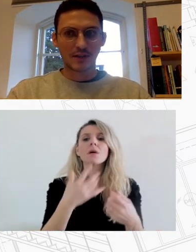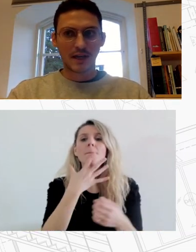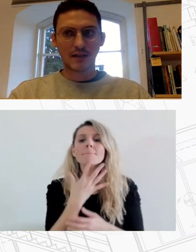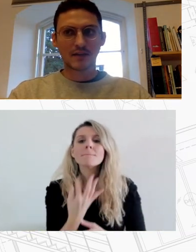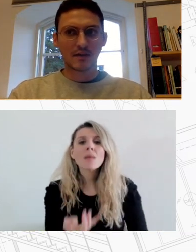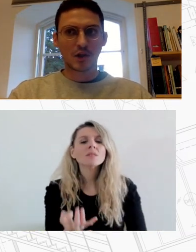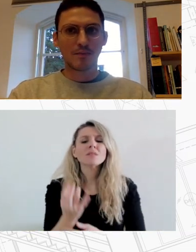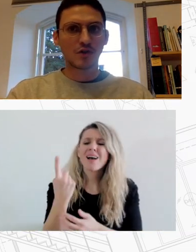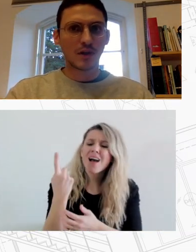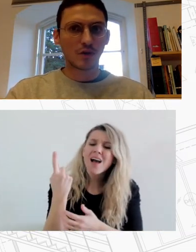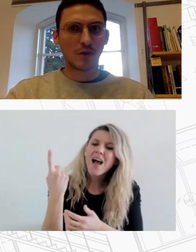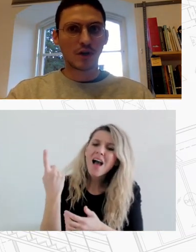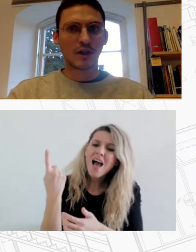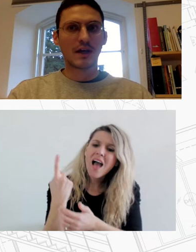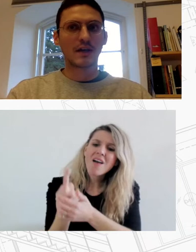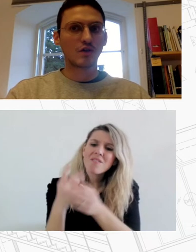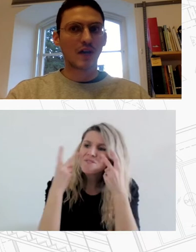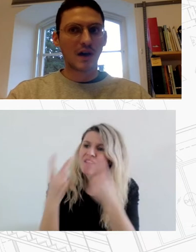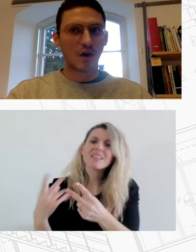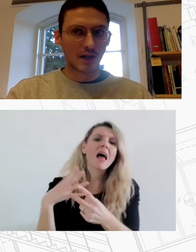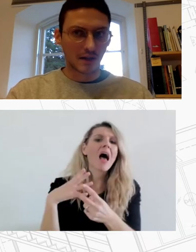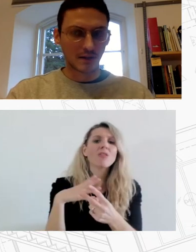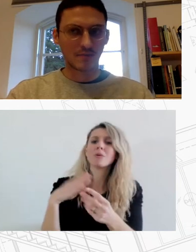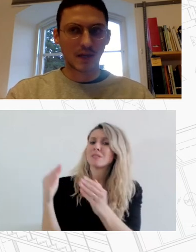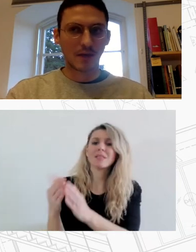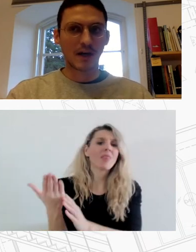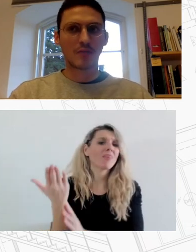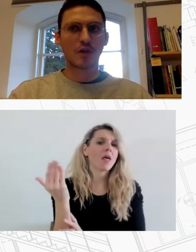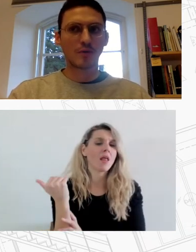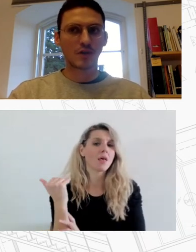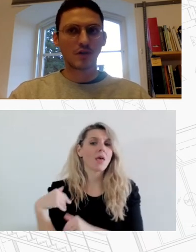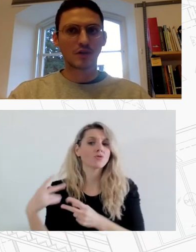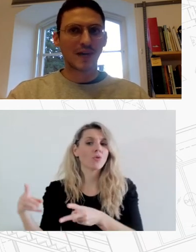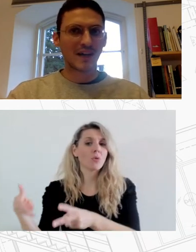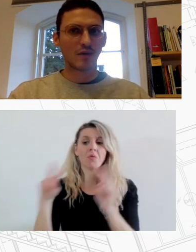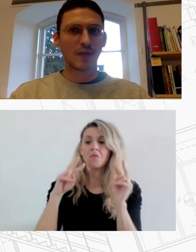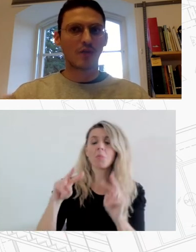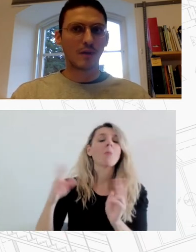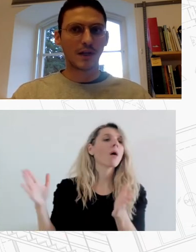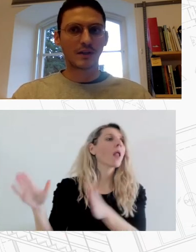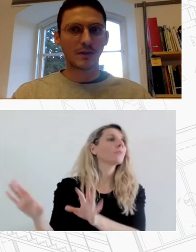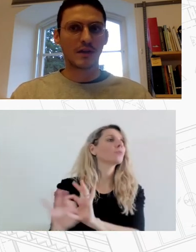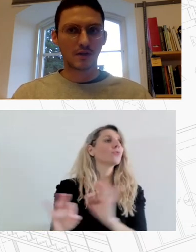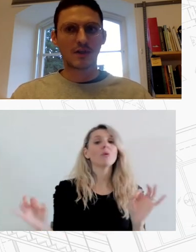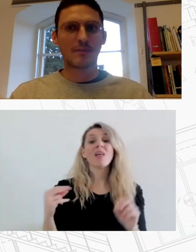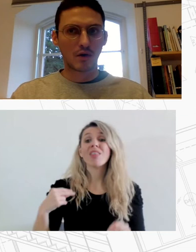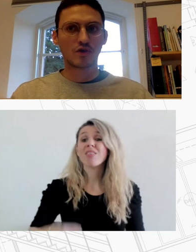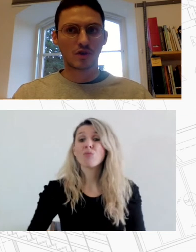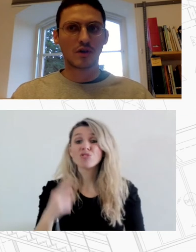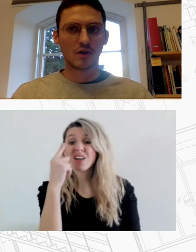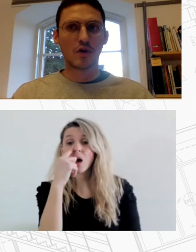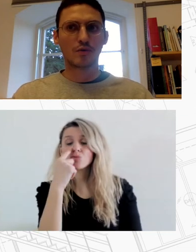έλλειψης στέγης αντιμετωπίζονται από την πολιτική αρχή ως αόρατες Για παράδειγμα, ο Δήμος Νάουσας παρά τον μύθο ότι οι πληθυσμοί σε